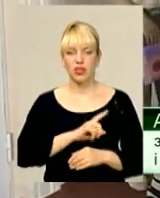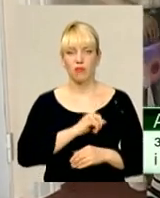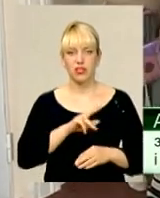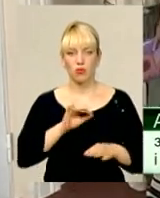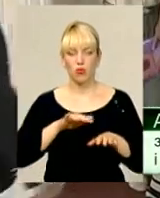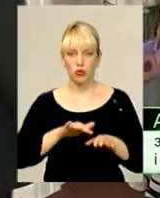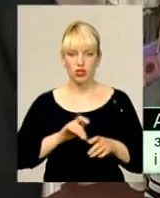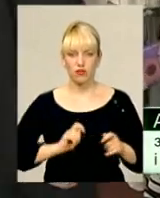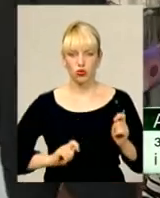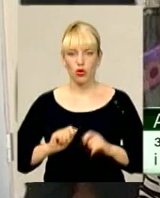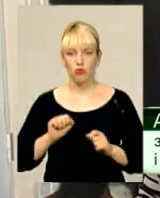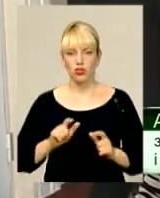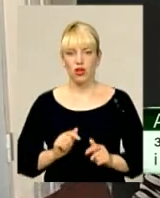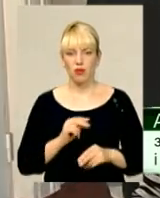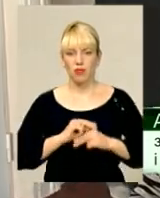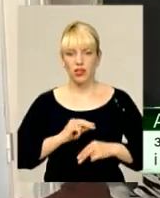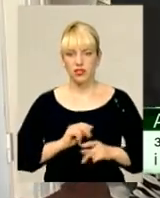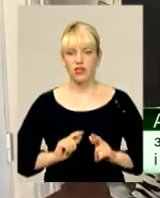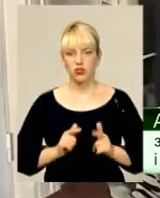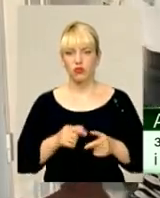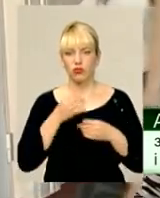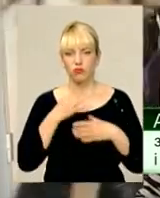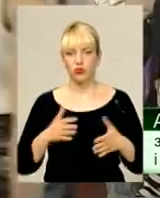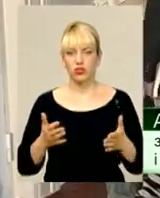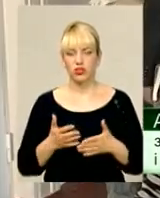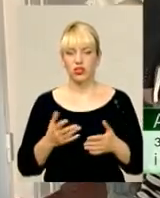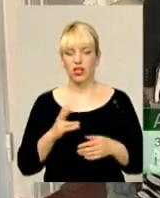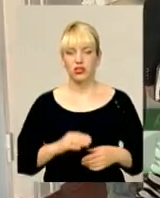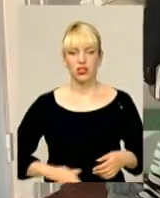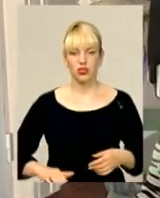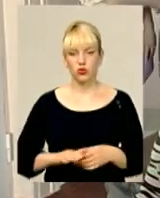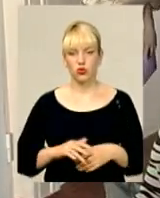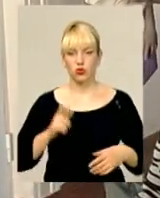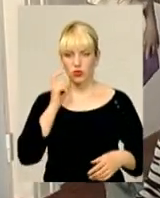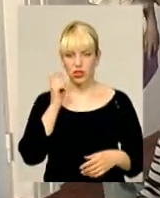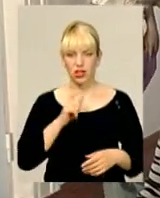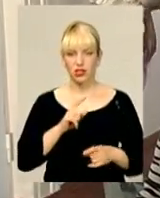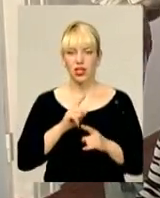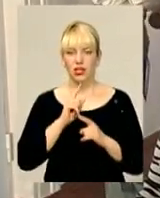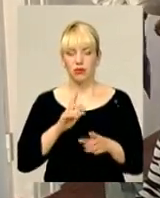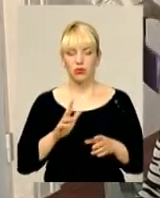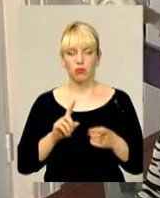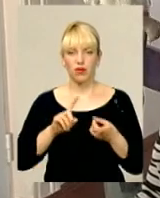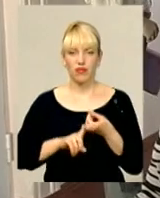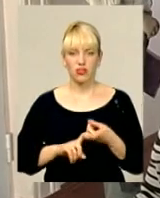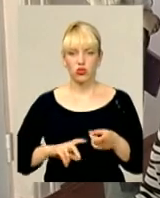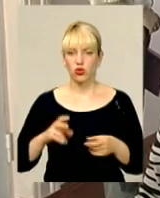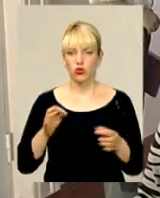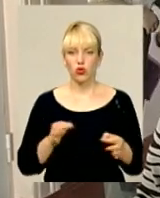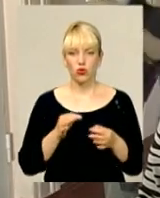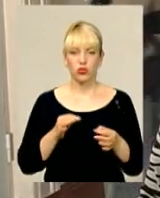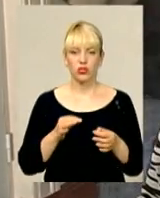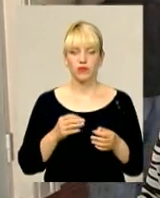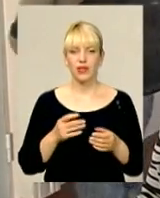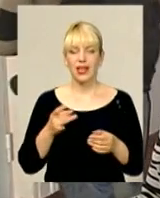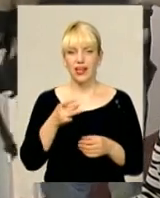по пошиву одягу і може працевлаштовуватися на території України. Воно не прив'язано конкретно до регіону.